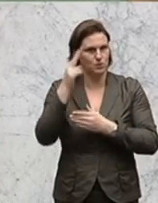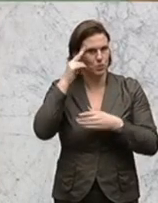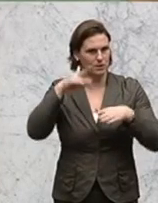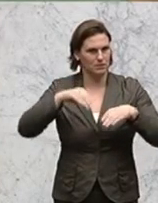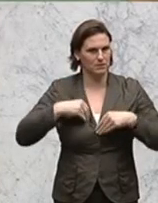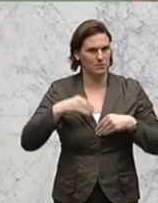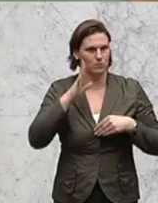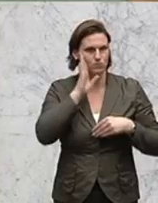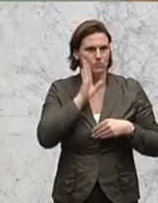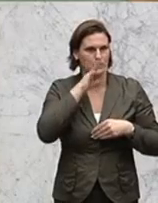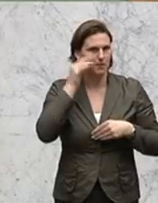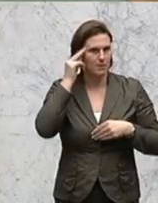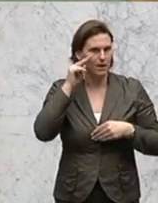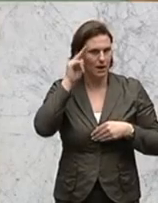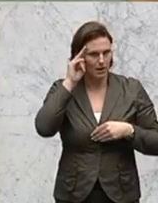der Fall.